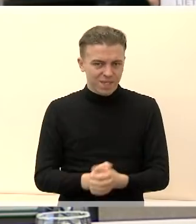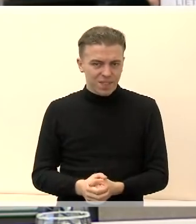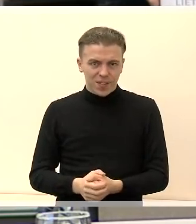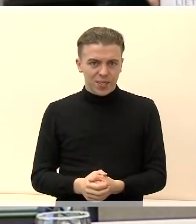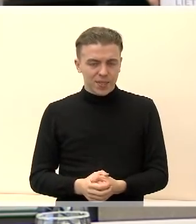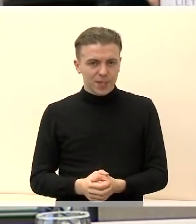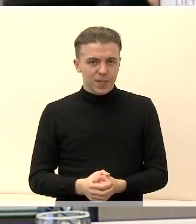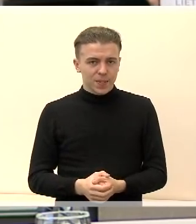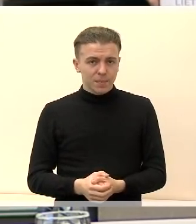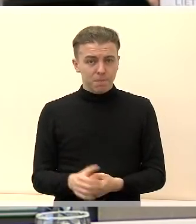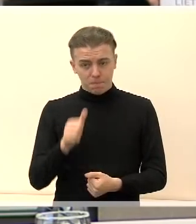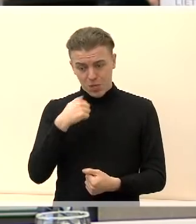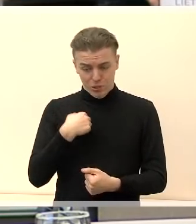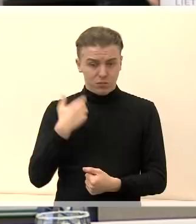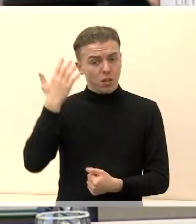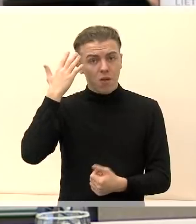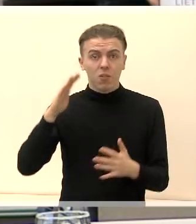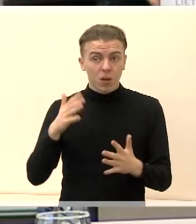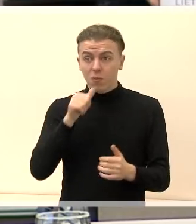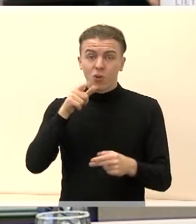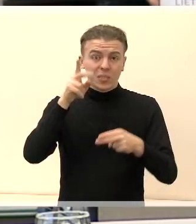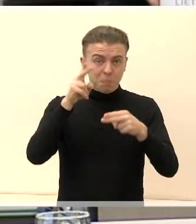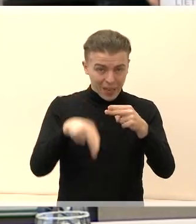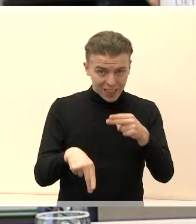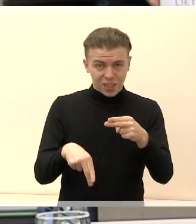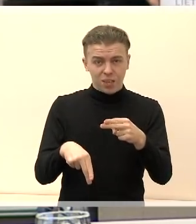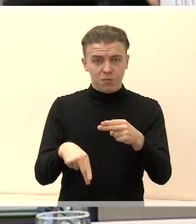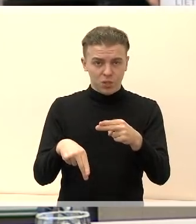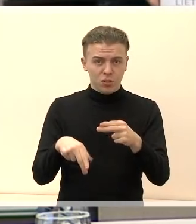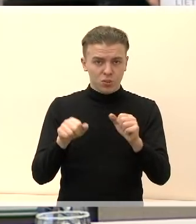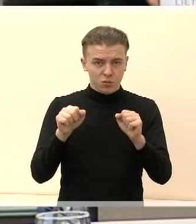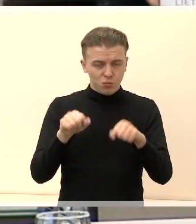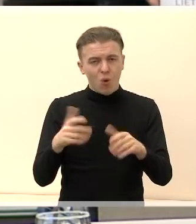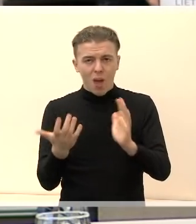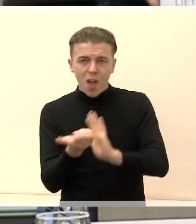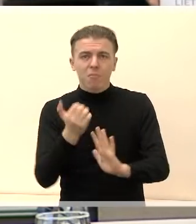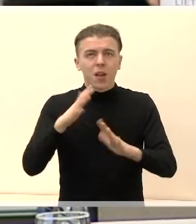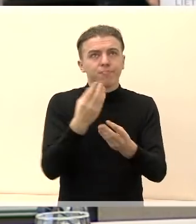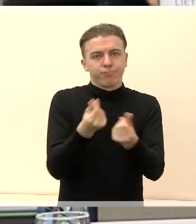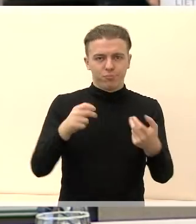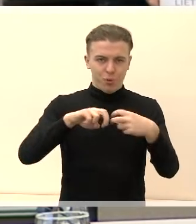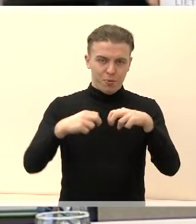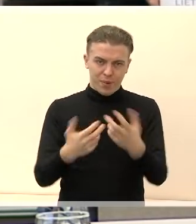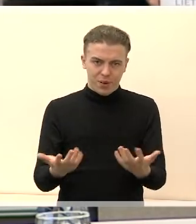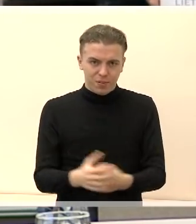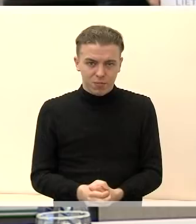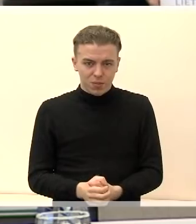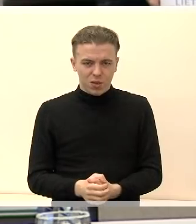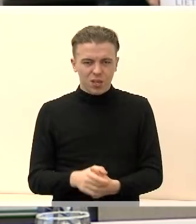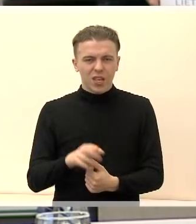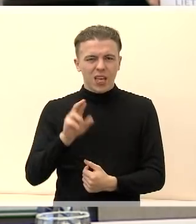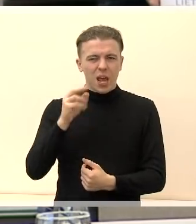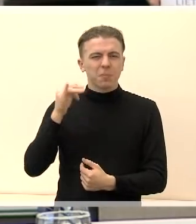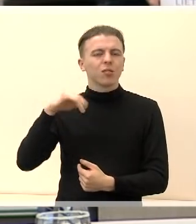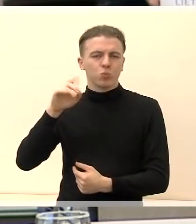manau, kad visuomet tie sprendimai gali būti randami. Mano mintį pratės kolega Remigijus